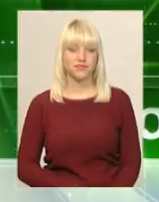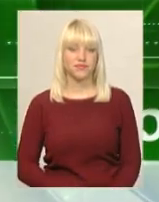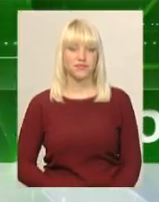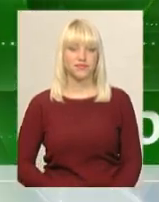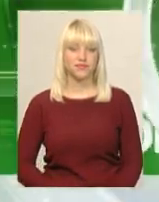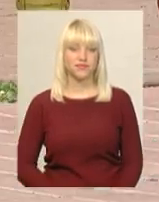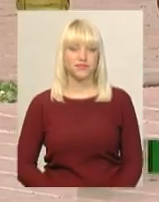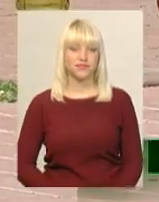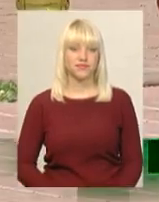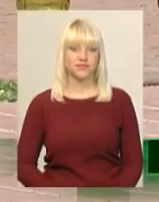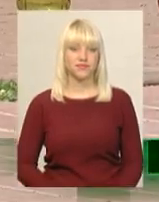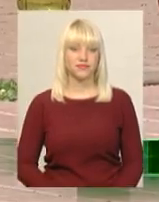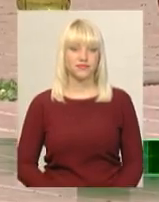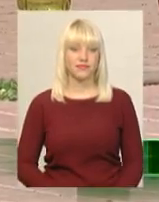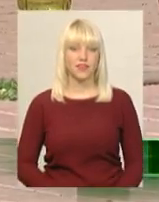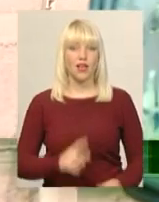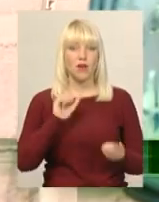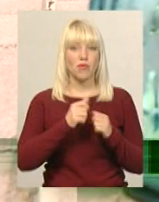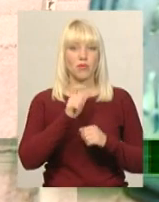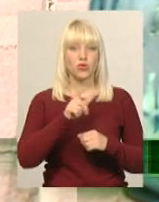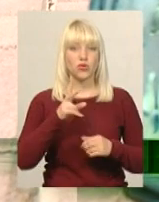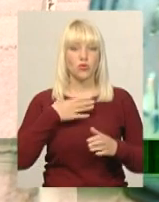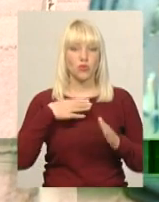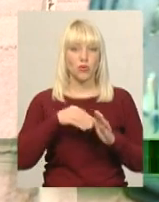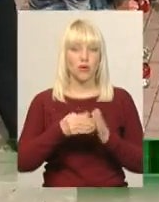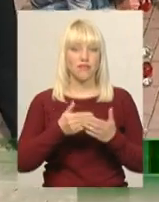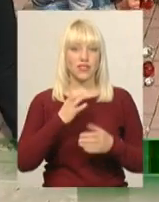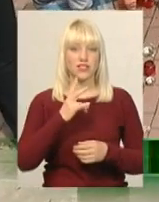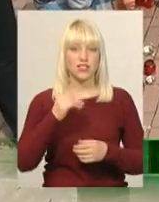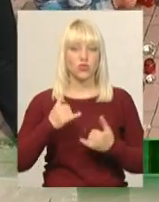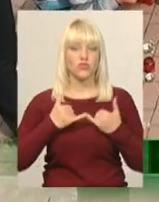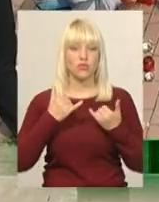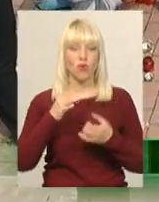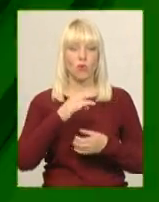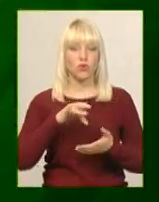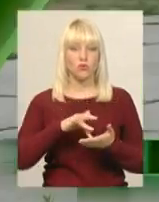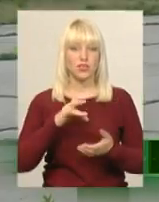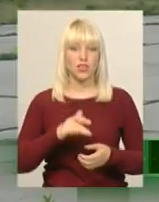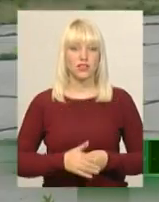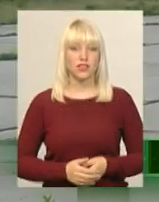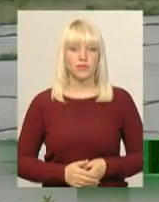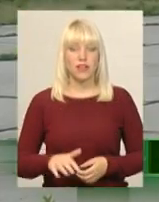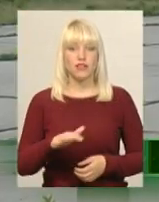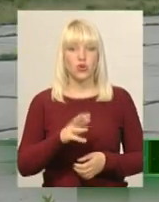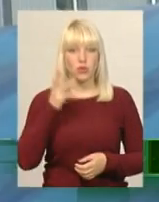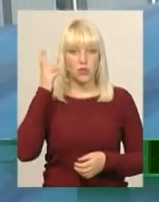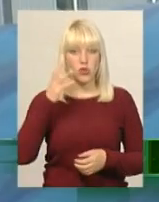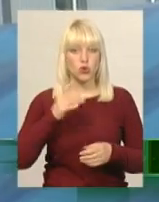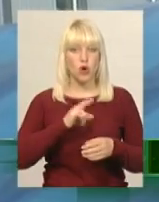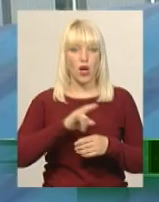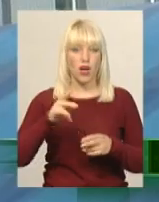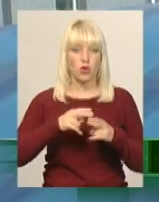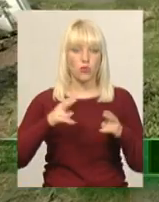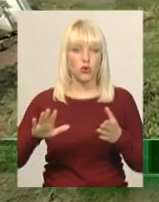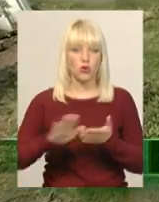Музика Пам'ять людей, які померли від сніду, вшанували в обласному центрі. Територію Хмельницького аеропорту